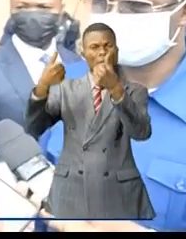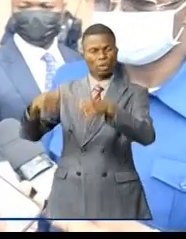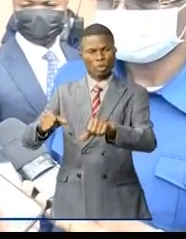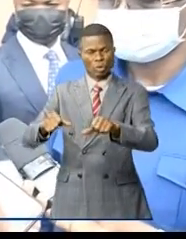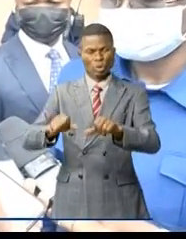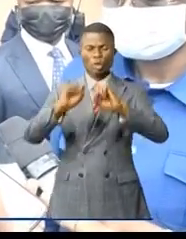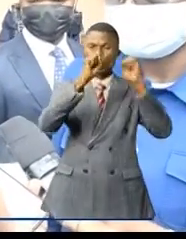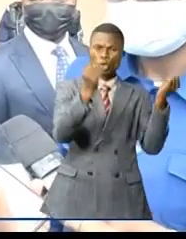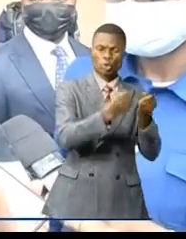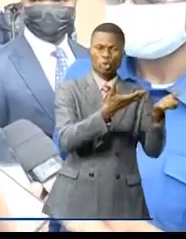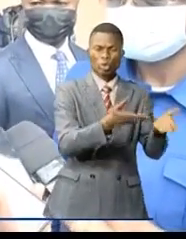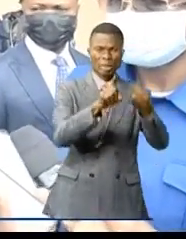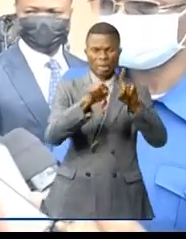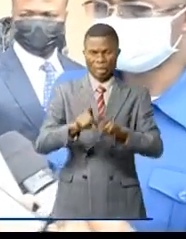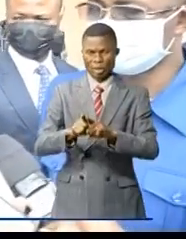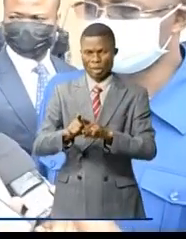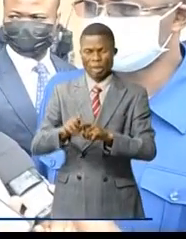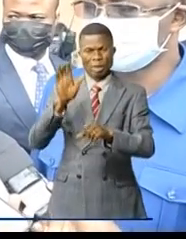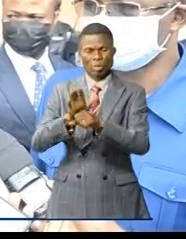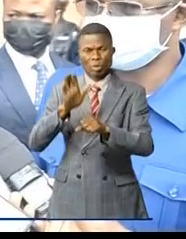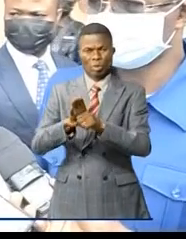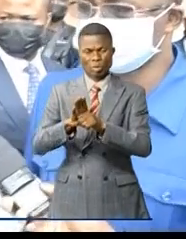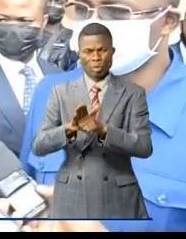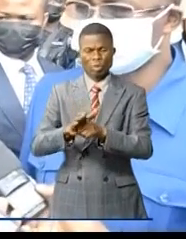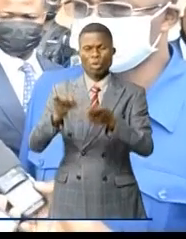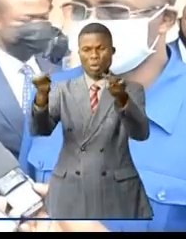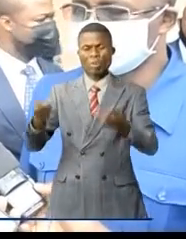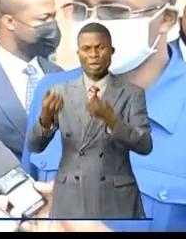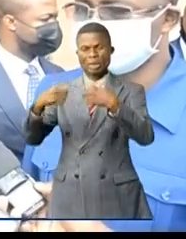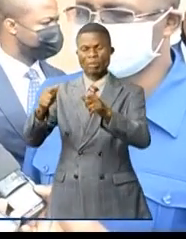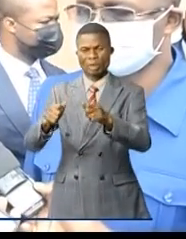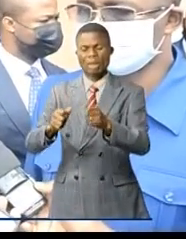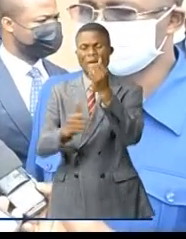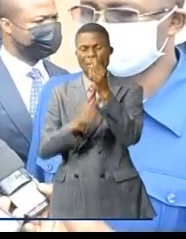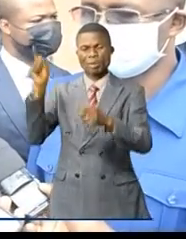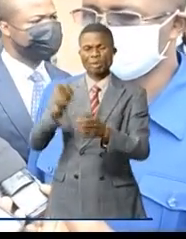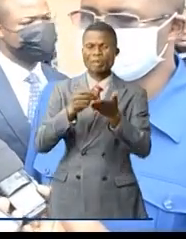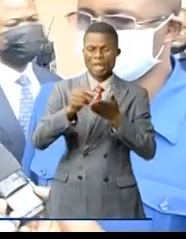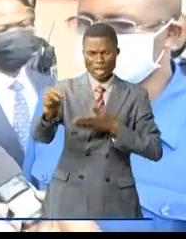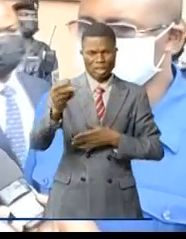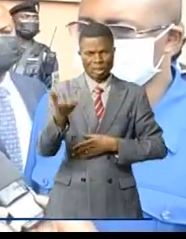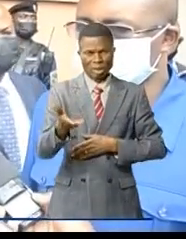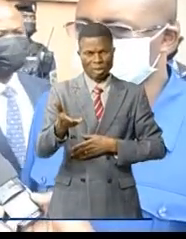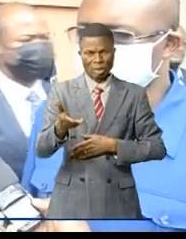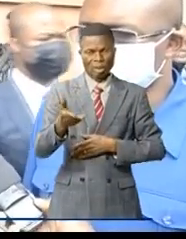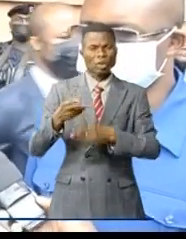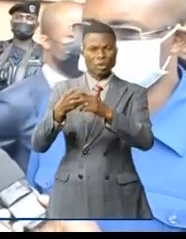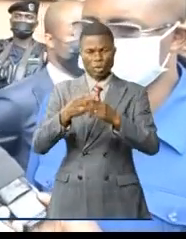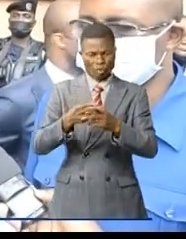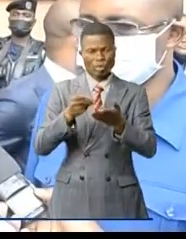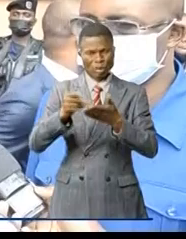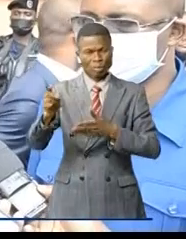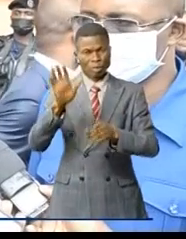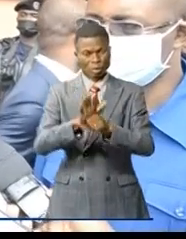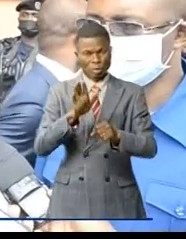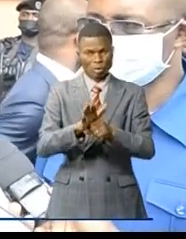Sassim et divers comptoirs de diamants et acheteurs qui vont sûrement acheter. Une